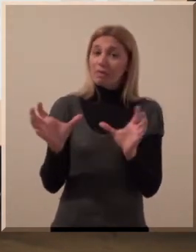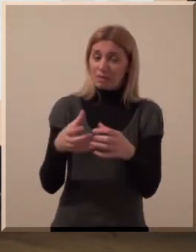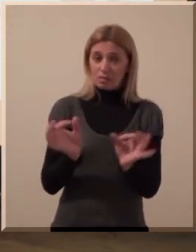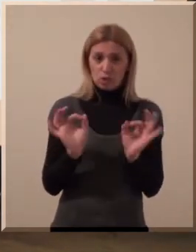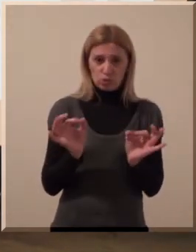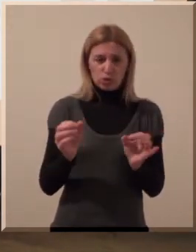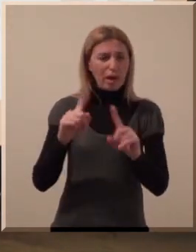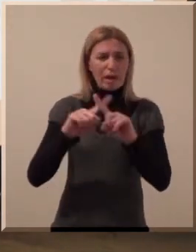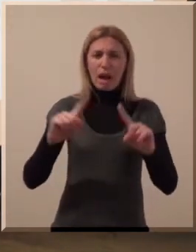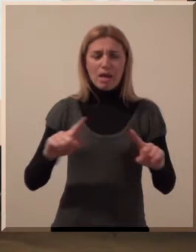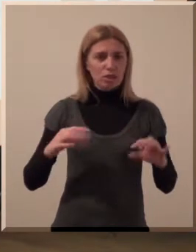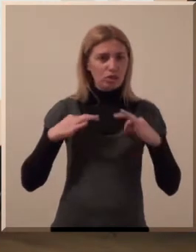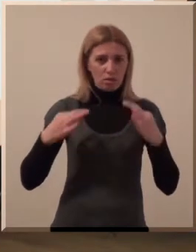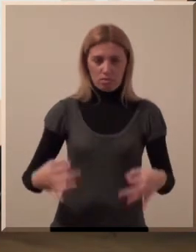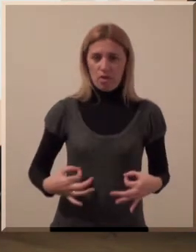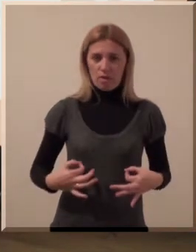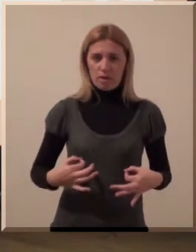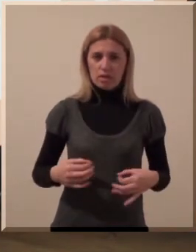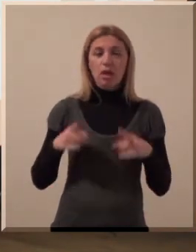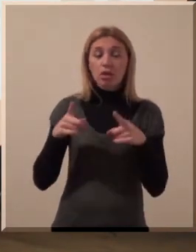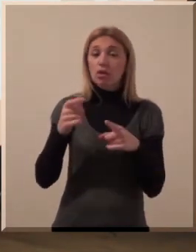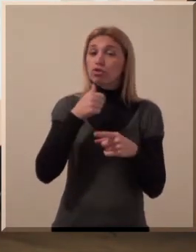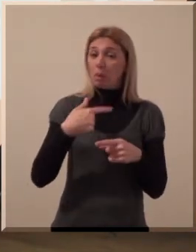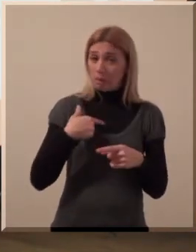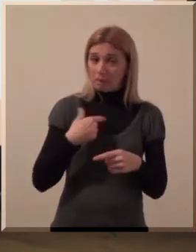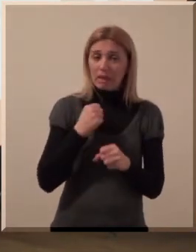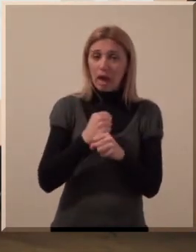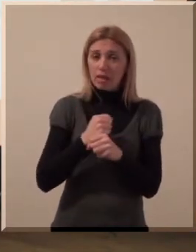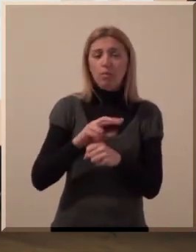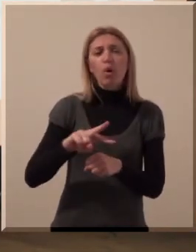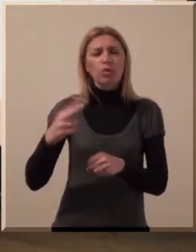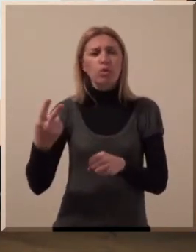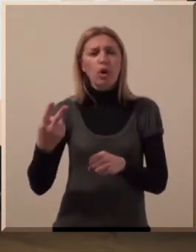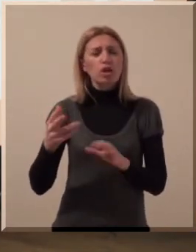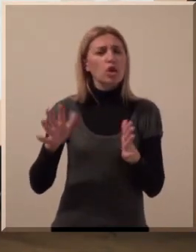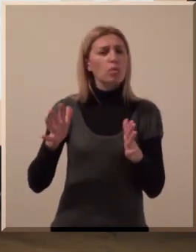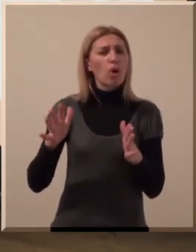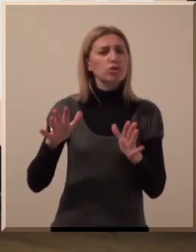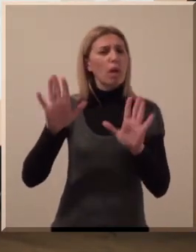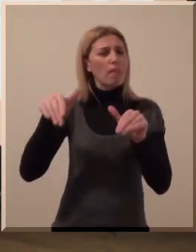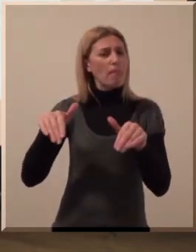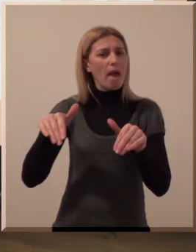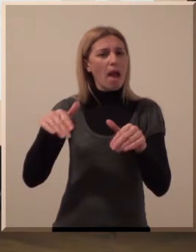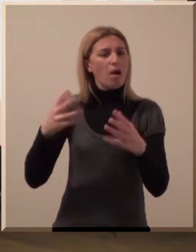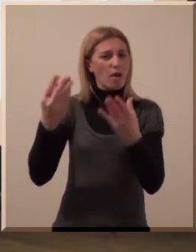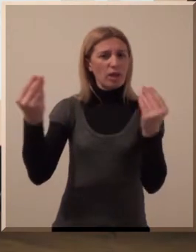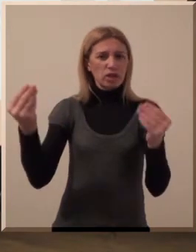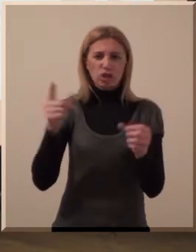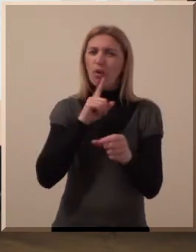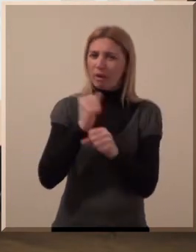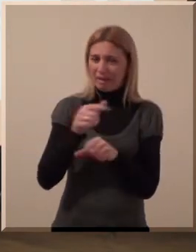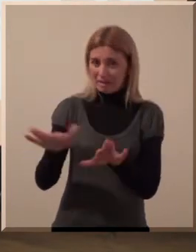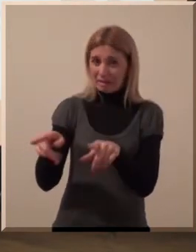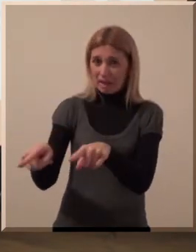ko smo mi i šta smo mi? Mi smo tim stručnjaka različitih profesija i ono što mi radimo drugačije možda od